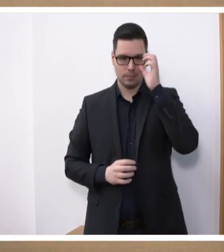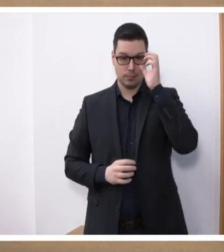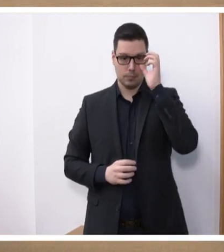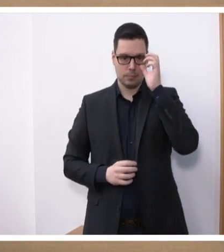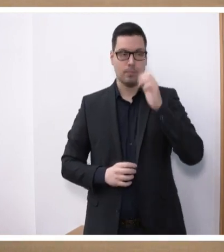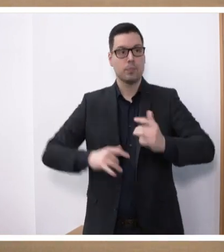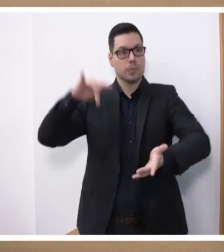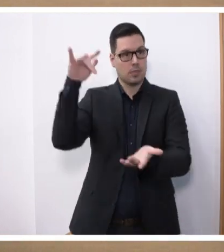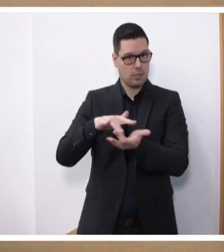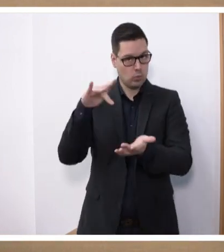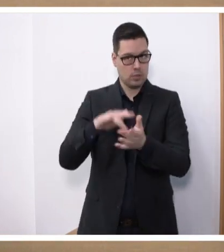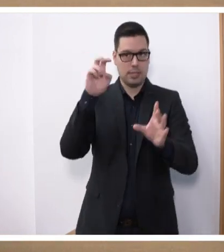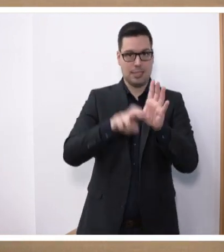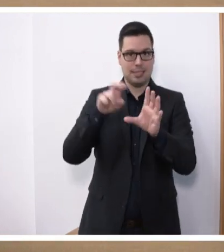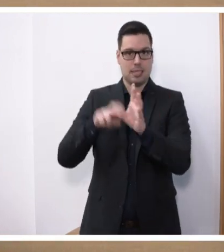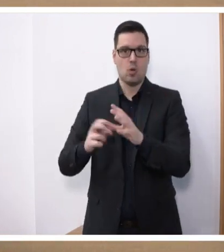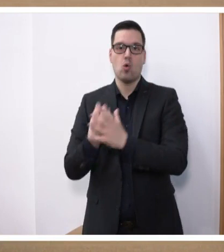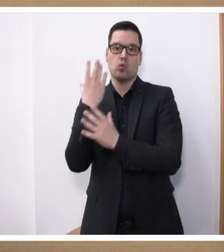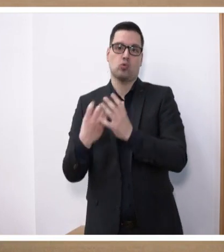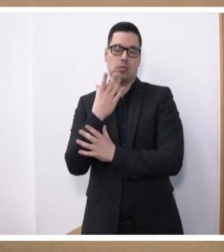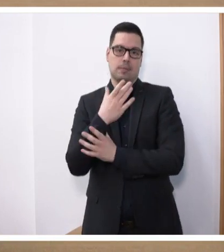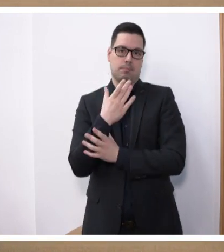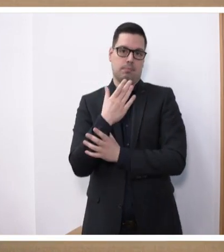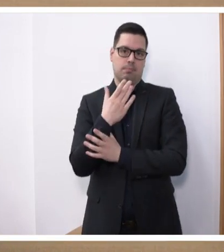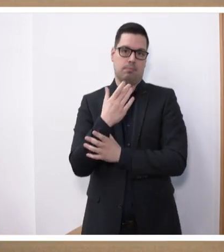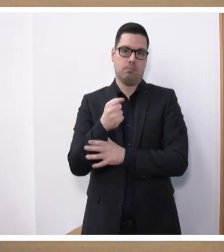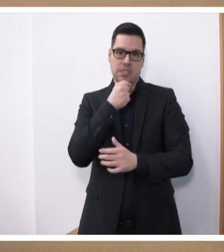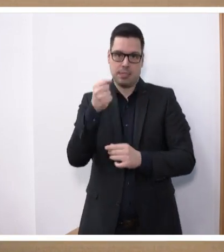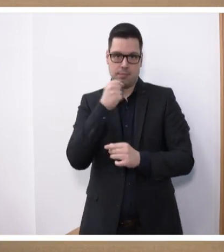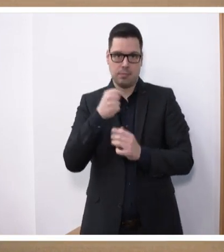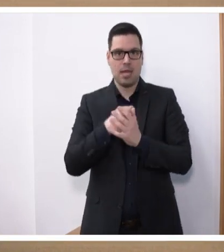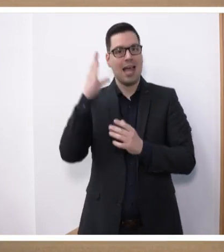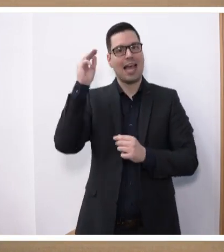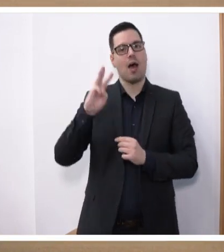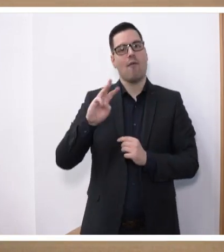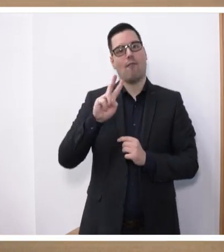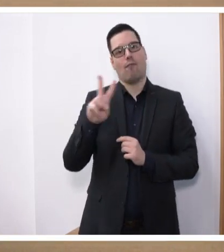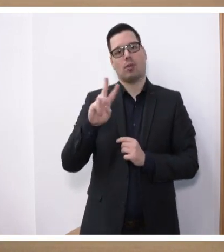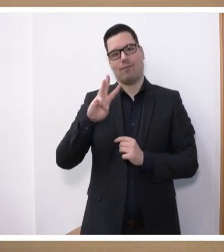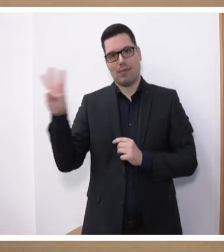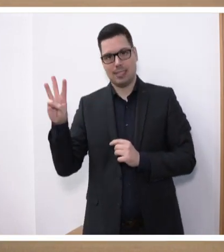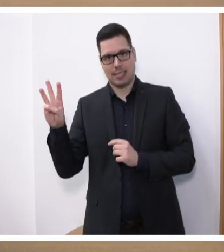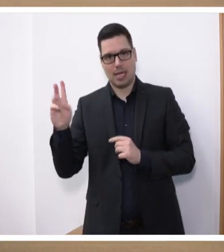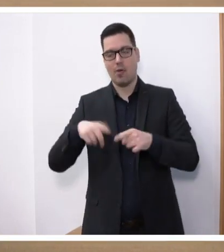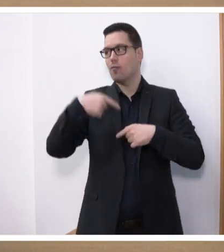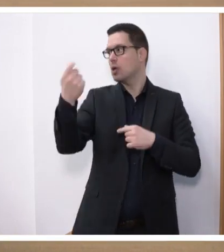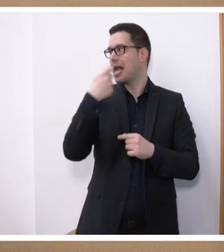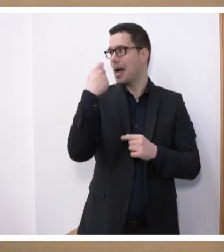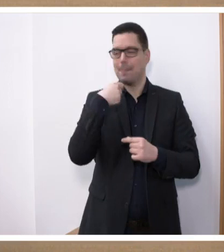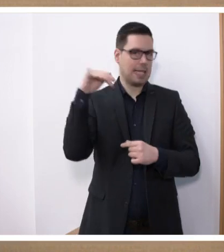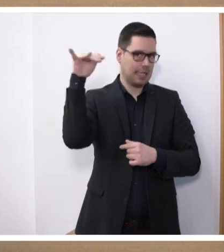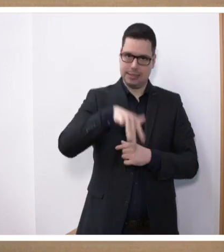Aufgrund der Teilnahme an der Kultusministerkonferenz ist Herr Minister Jakob von Weizsäcker für den Nachmittag entschuldigt